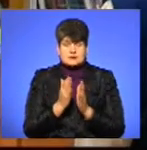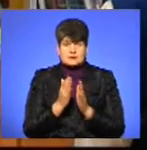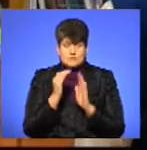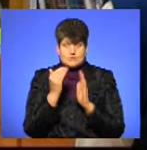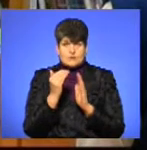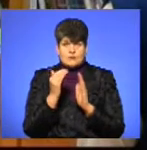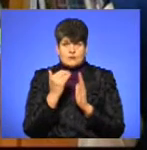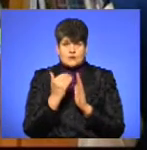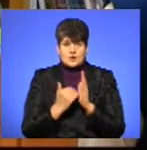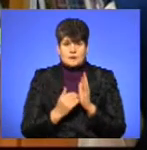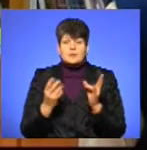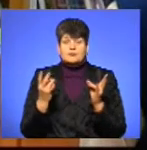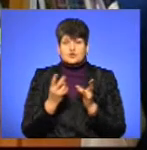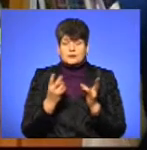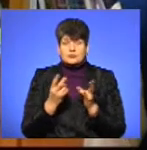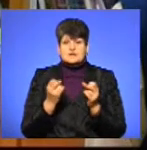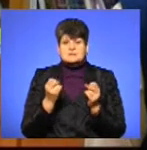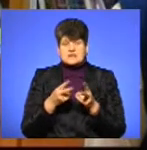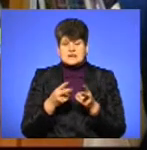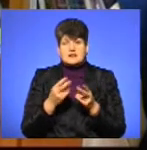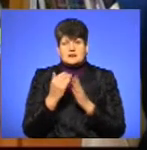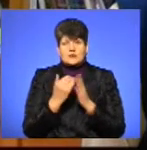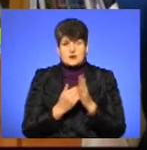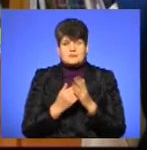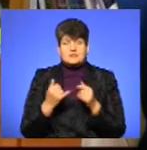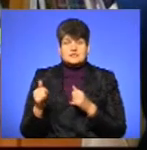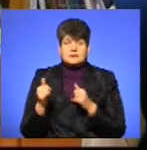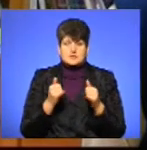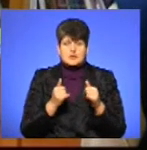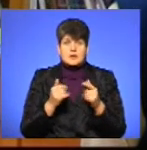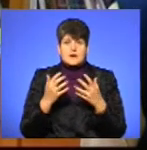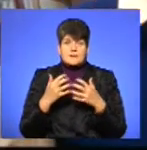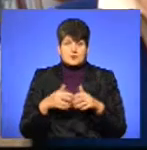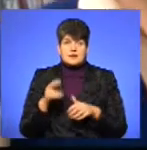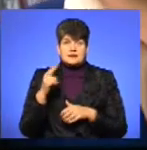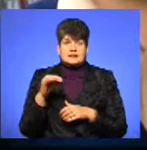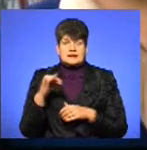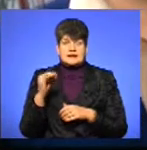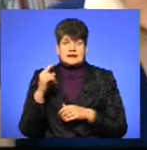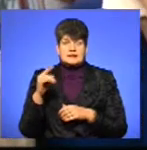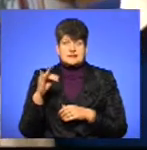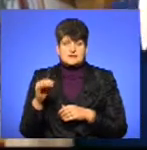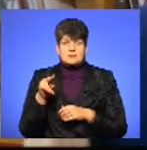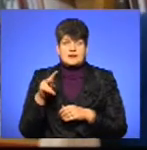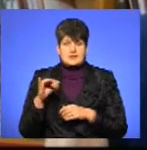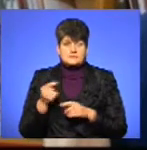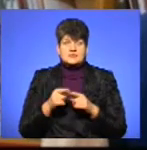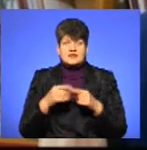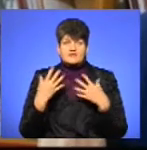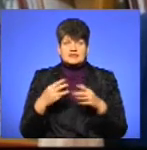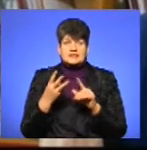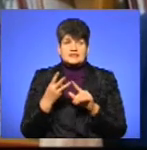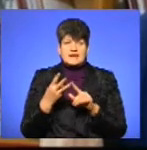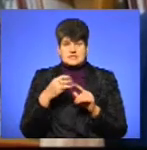потребує для користування ним спеціального програмного забезпечення і апаратури, зокрема Дейзі Плеєр. Вже третій рік, як